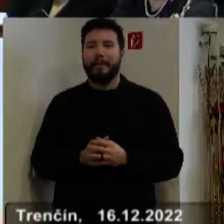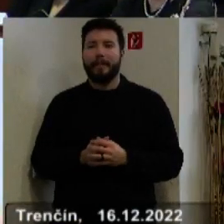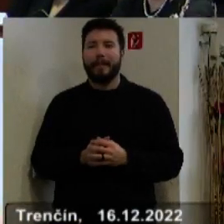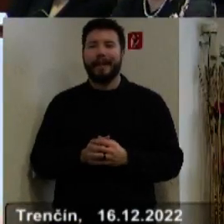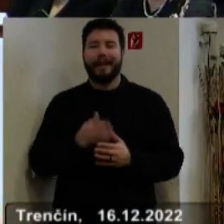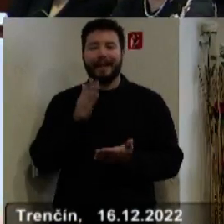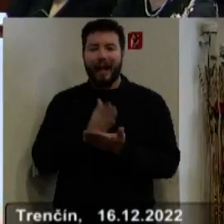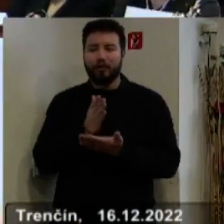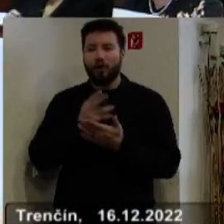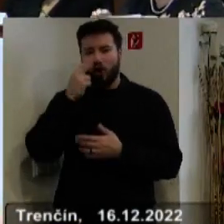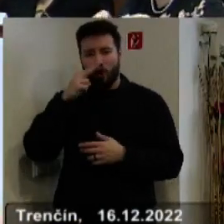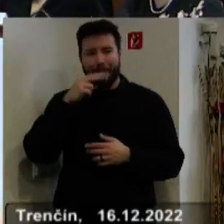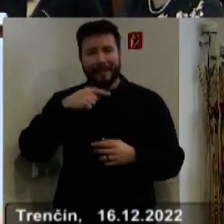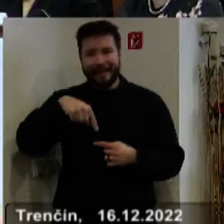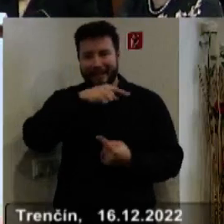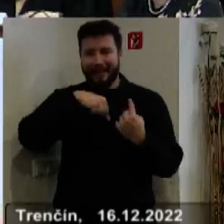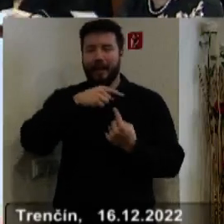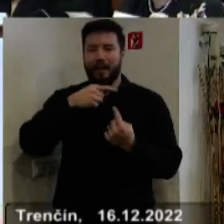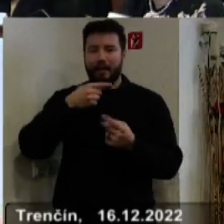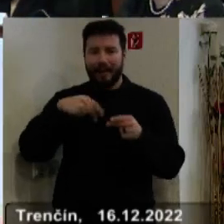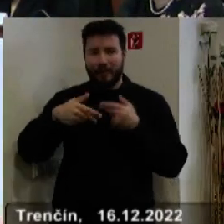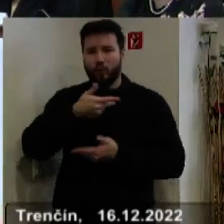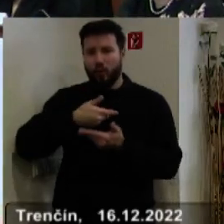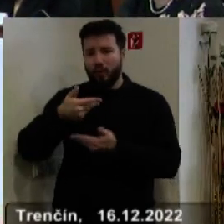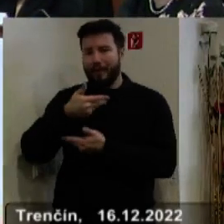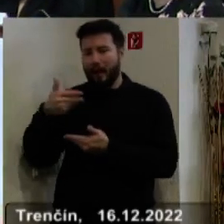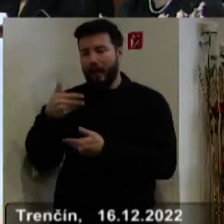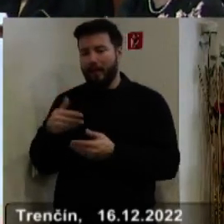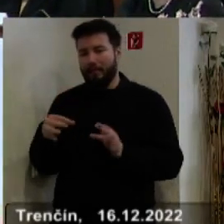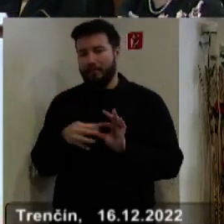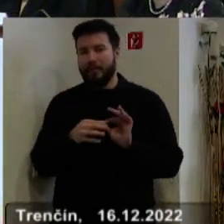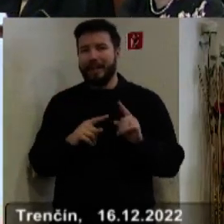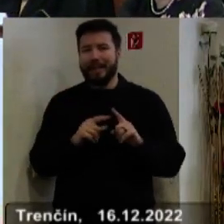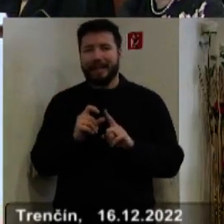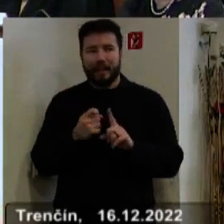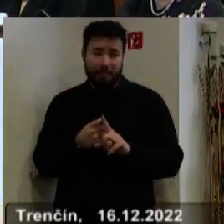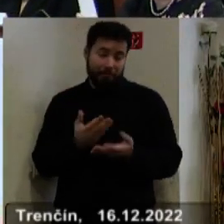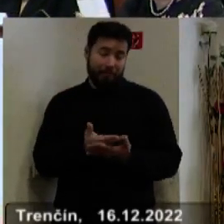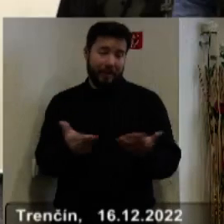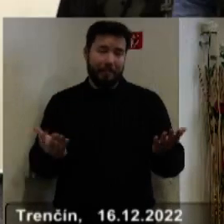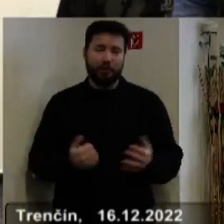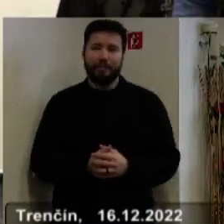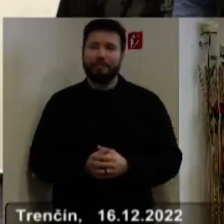každom, v každej komisii zastupiteľstva TSK, takže nech sa páči.